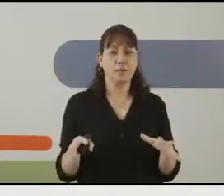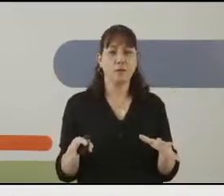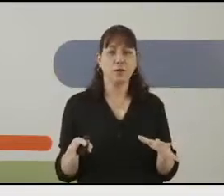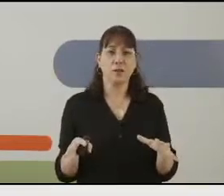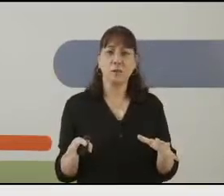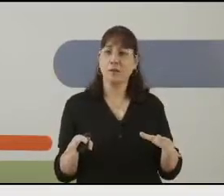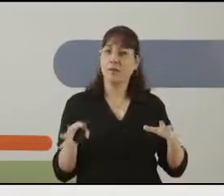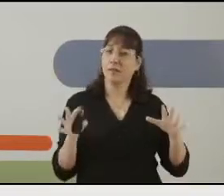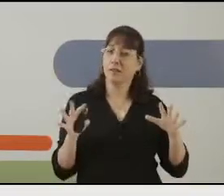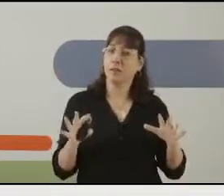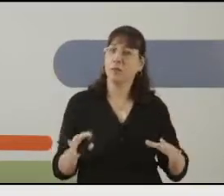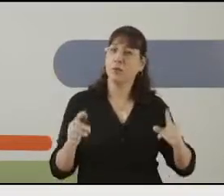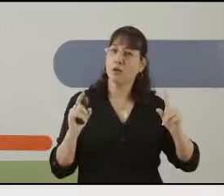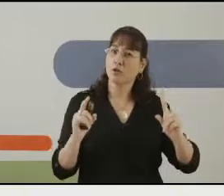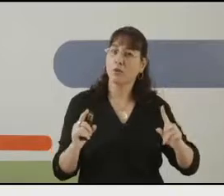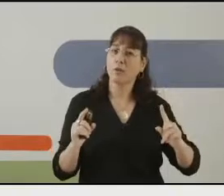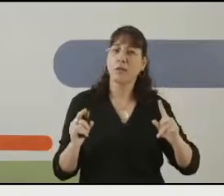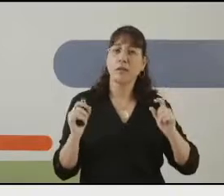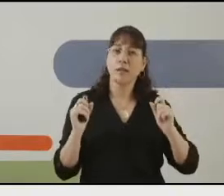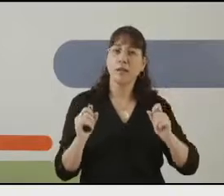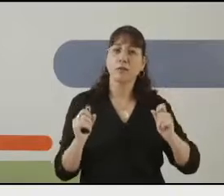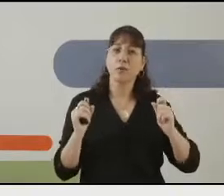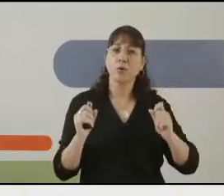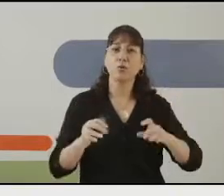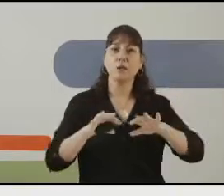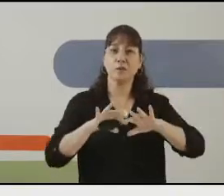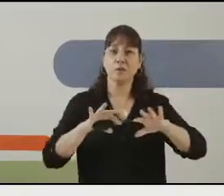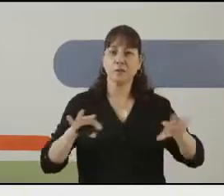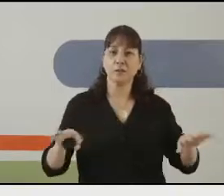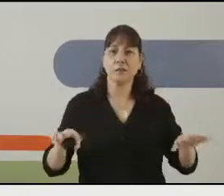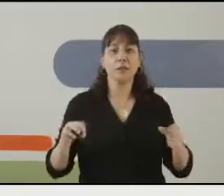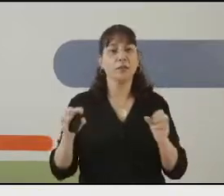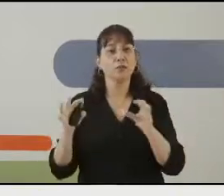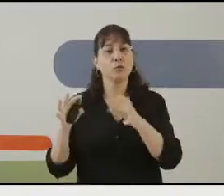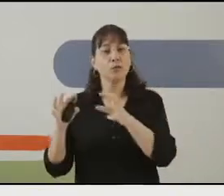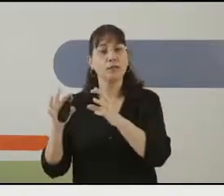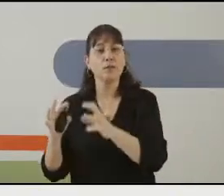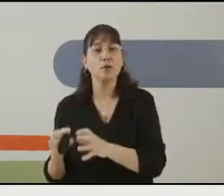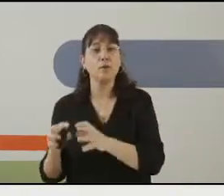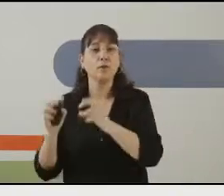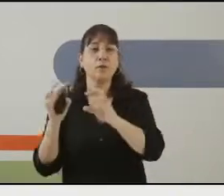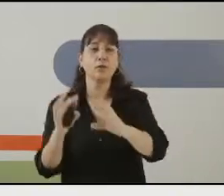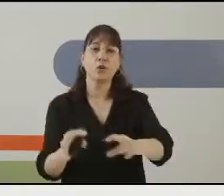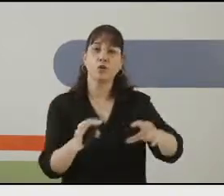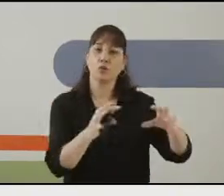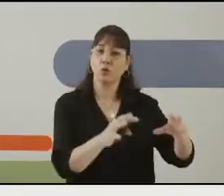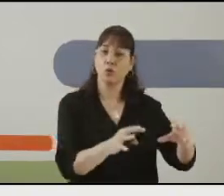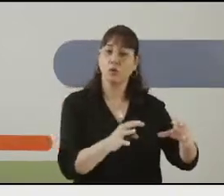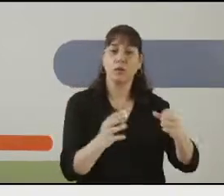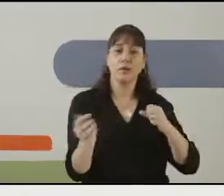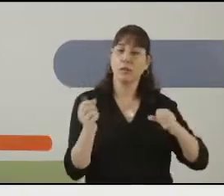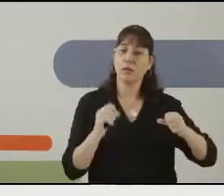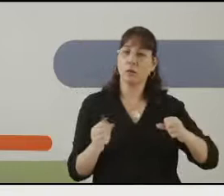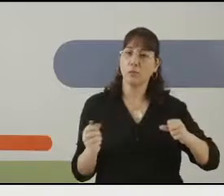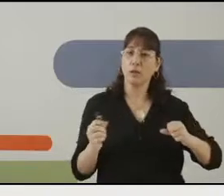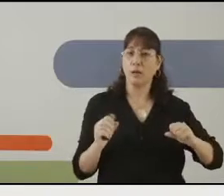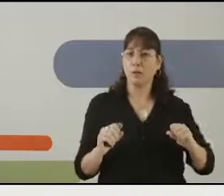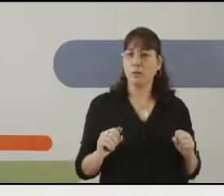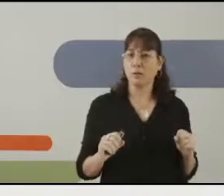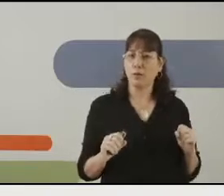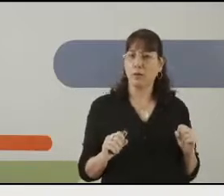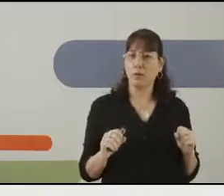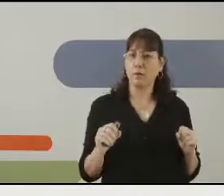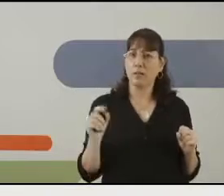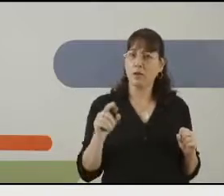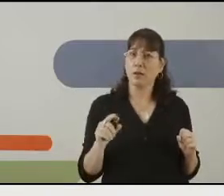את החפצים שלכם, ותנסו לחשוב איך תוכלו להפריד, איך תוכלו ליצור מהם קבוצות שונות, ותנסו למנות